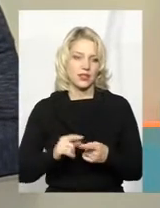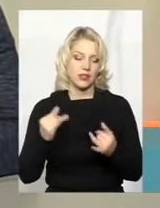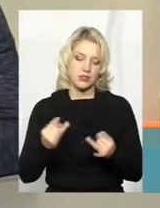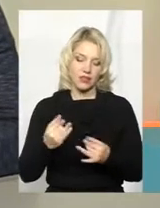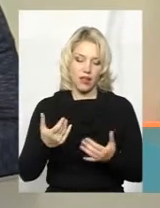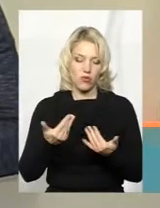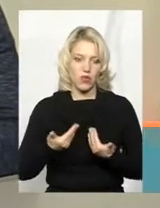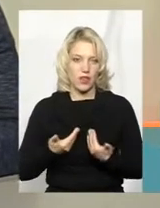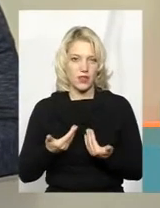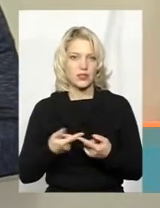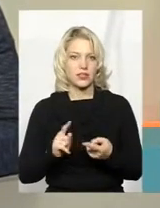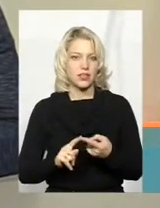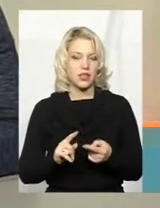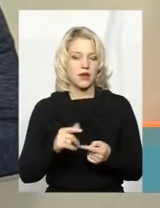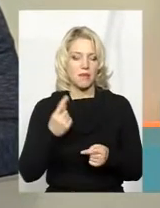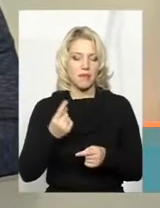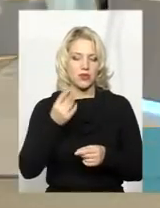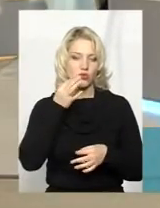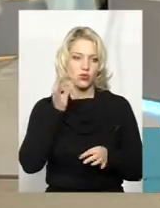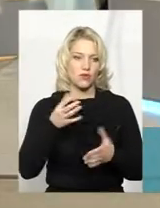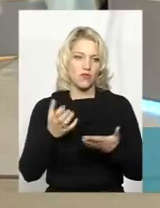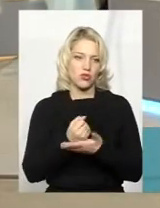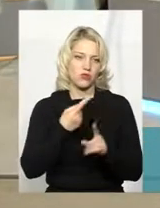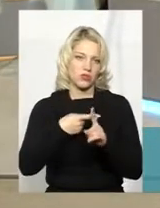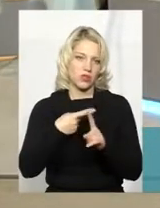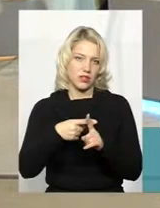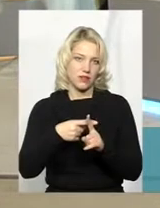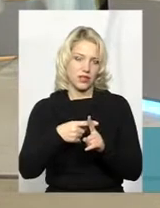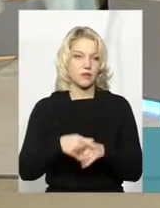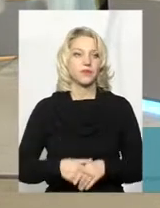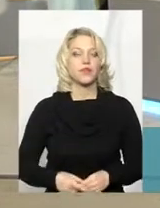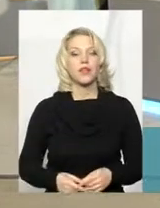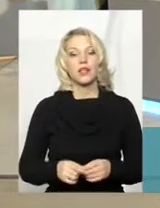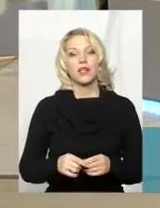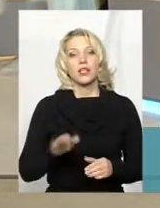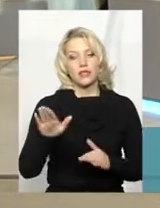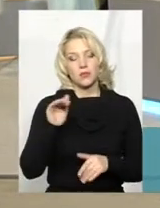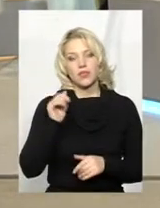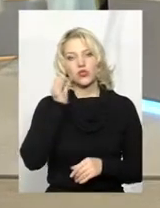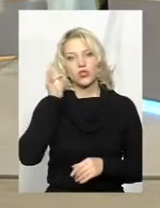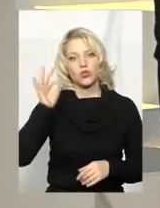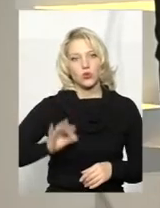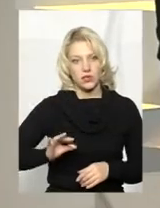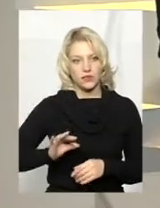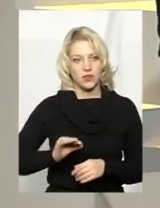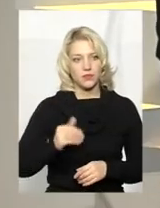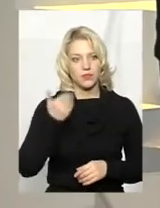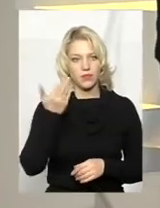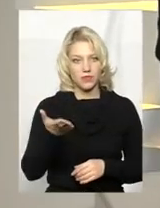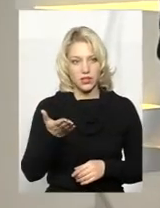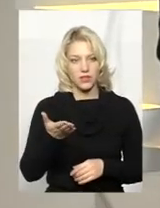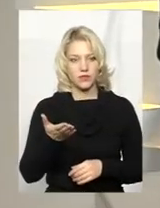такою приємною несподіванкою. Ну, перший досвід вийшов дуже позитивний. От запозичуючи досвід, так, ви ж